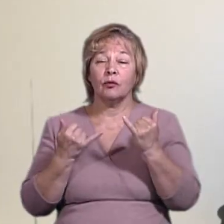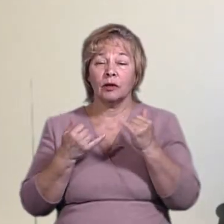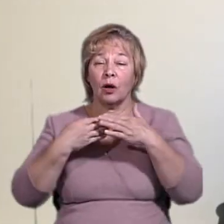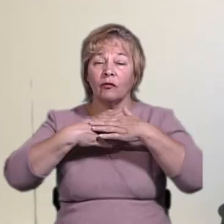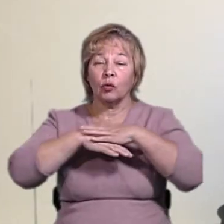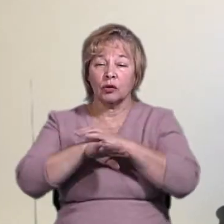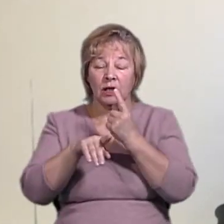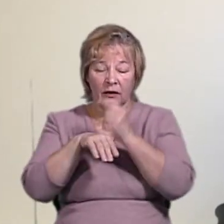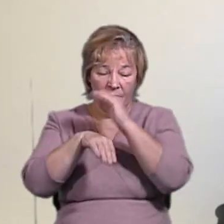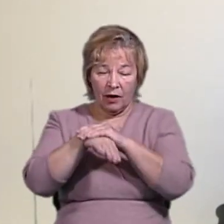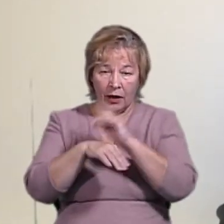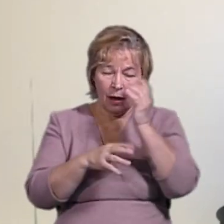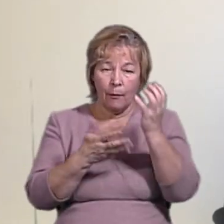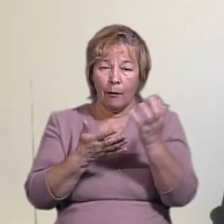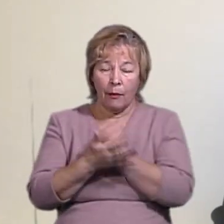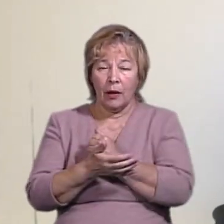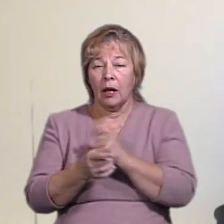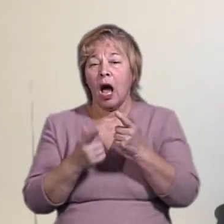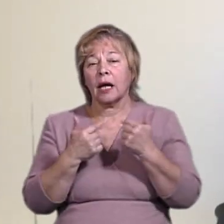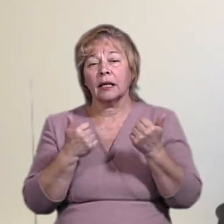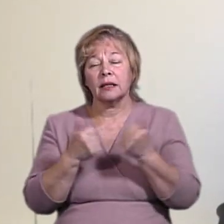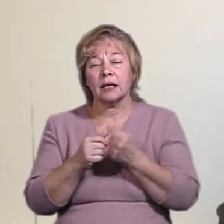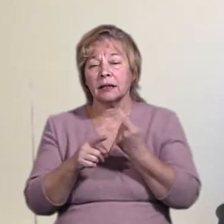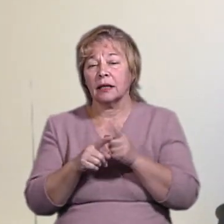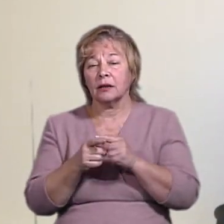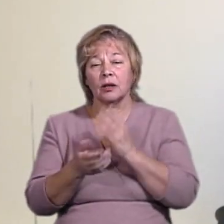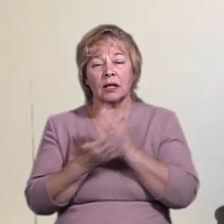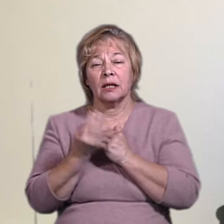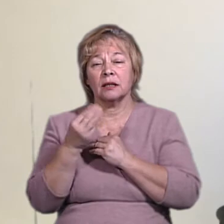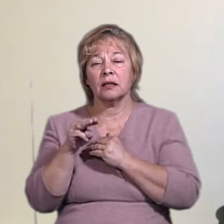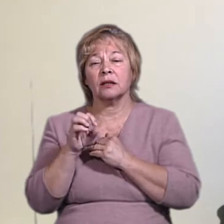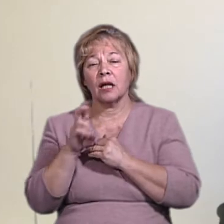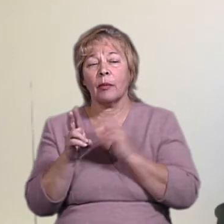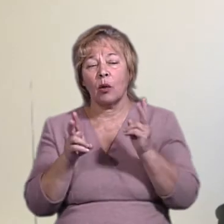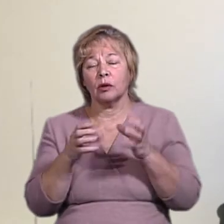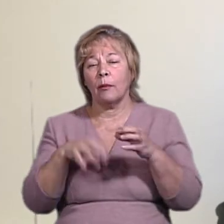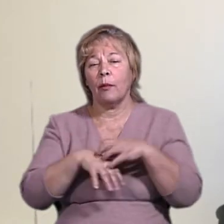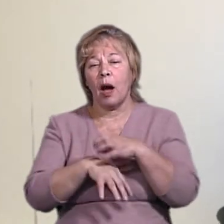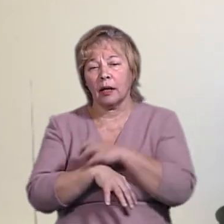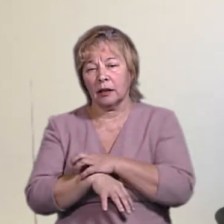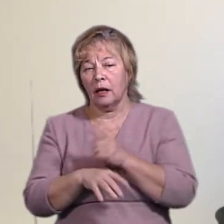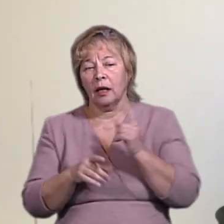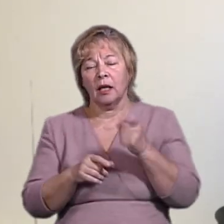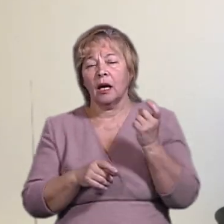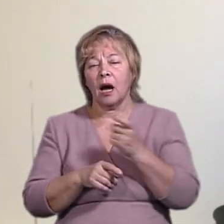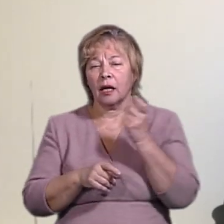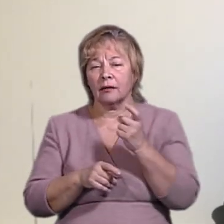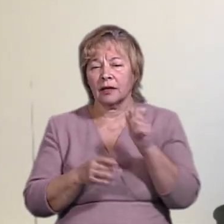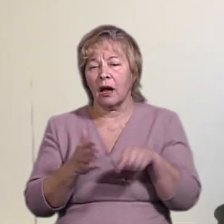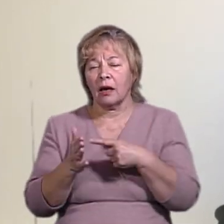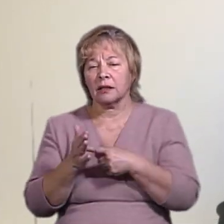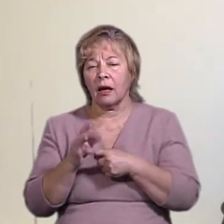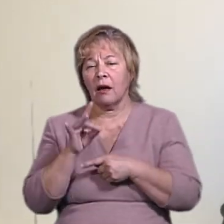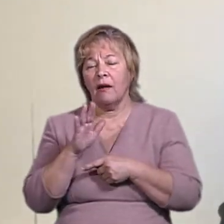виявили. Ви маєте розуміти, що організація – це не є штаб якоїсь партії, це не є вся харківська міська влада.